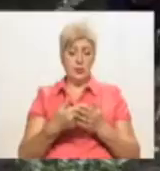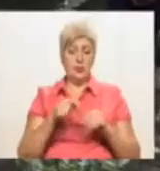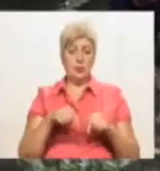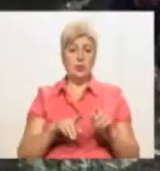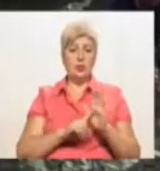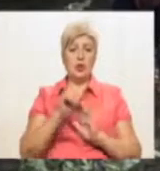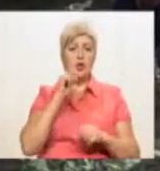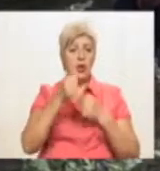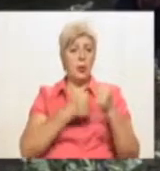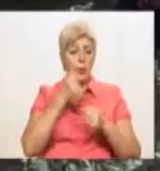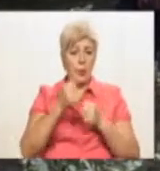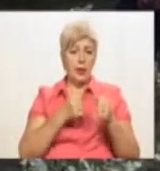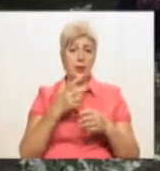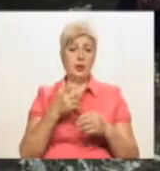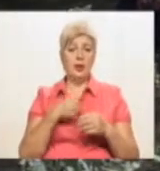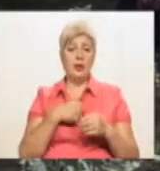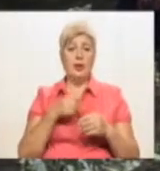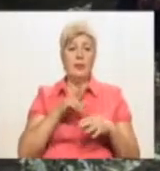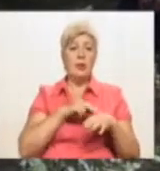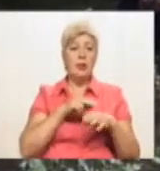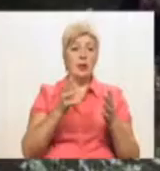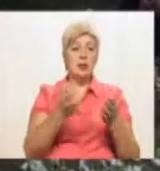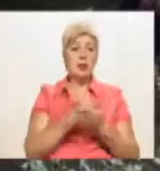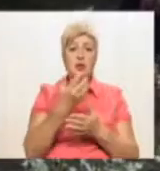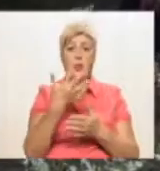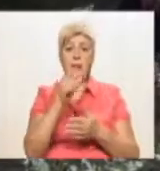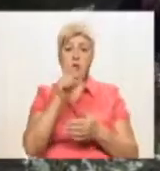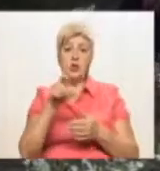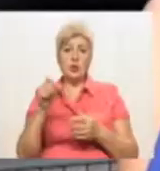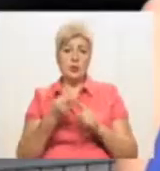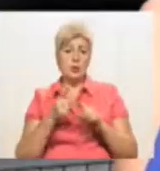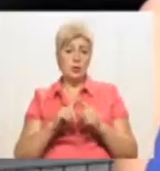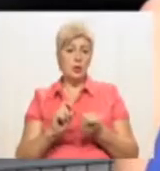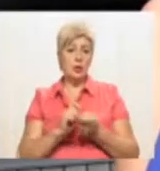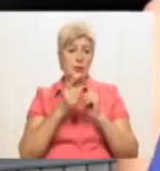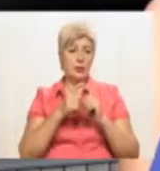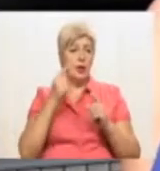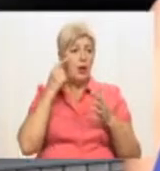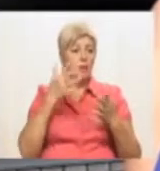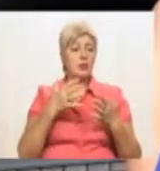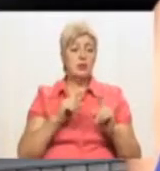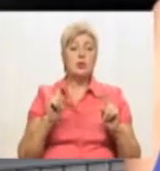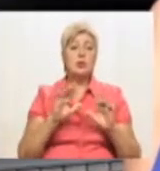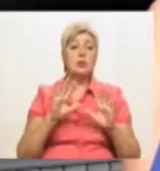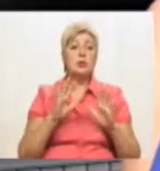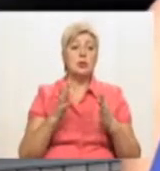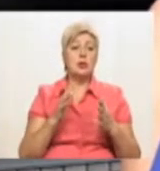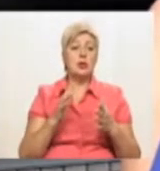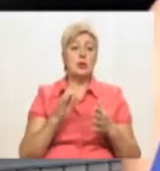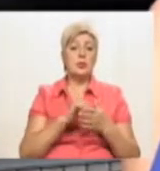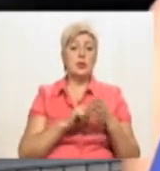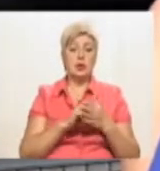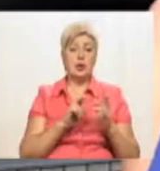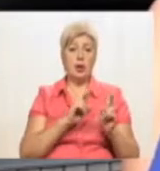місці. Поліція встановила особи п'ятьох учасників конфлікту. Правоохоронці з'ясовують, що саме стало причиною бійки. За даним фактом,